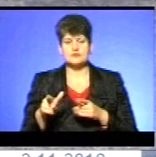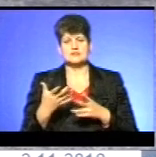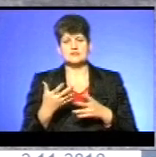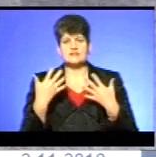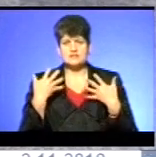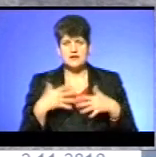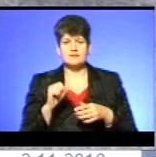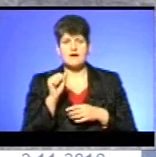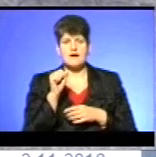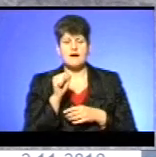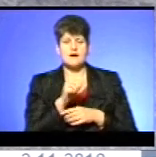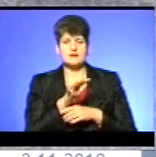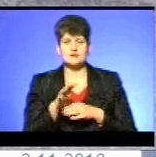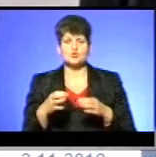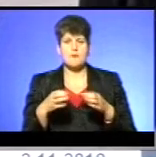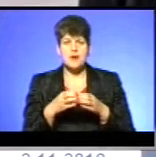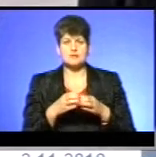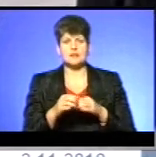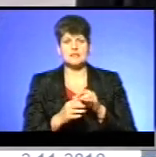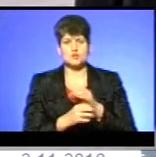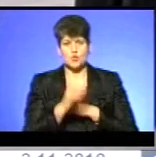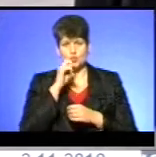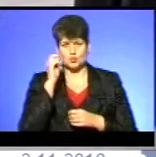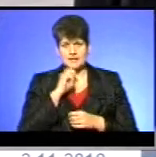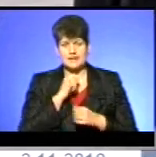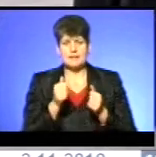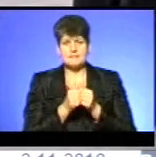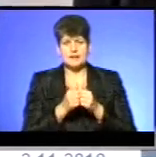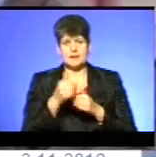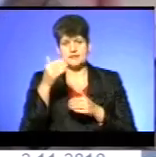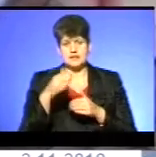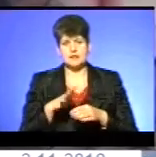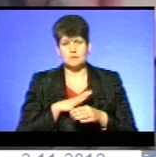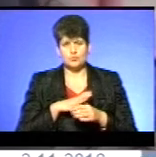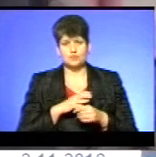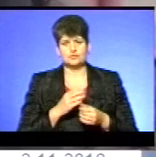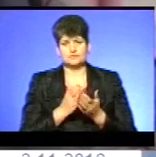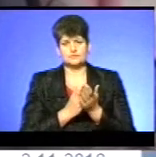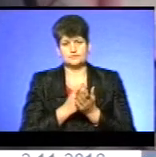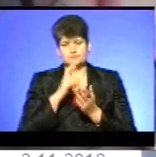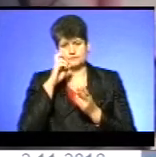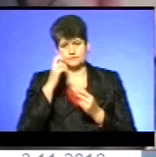артбригади на сході України. Біля стали відбувся поминальний молебень.